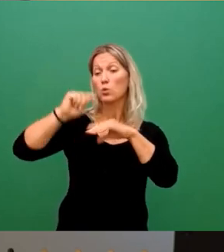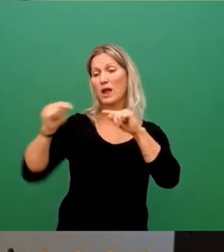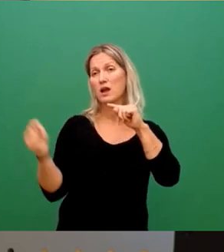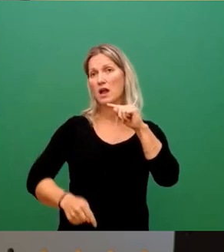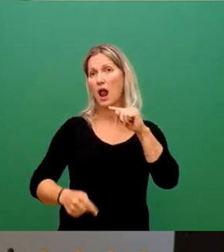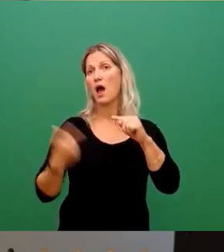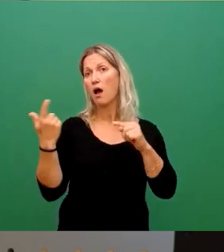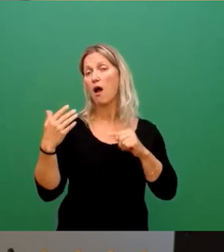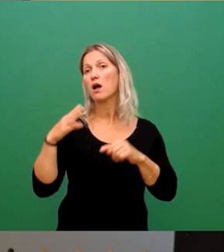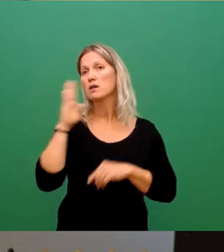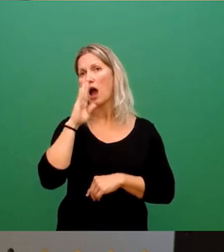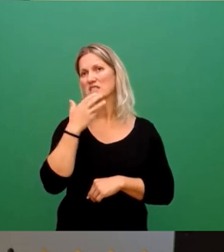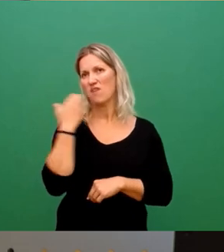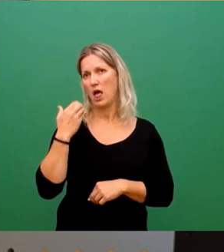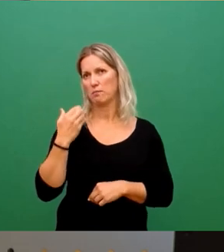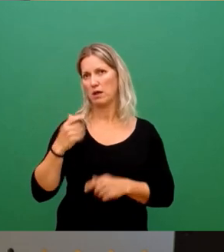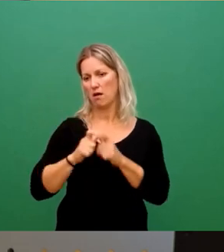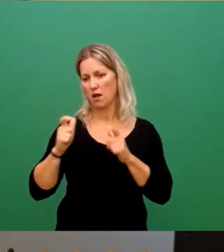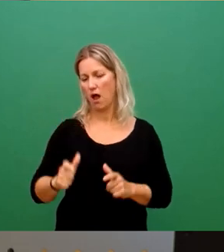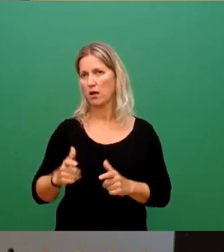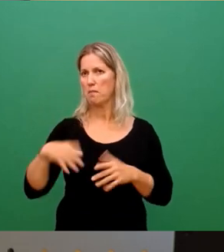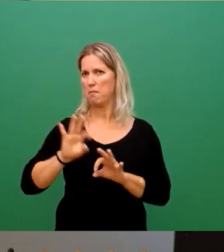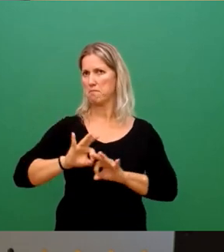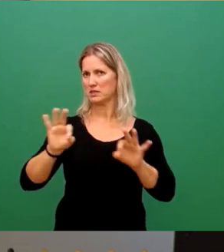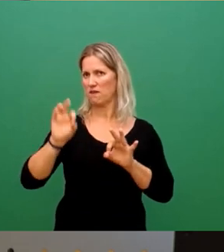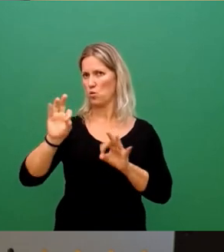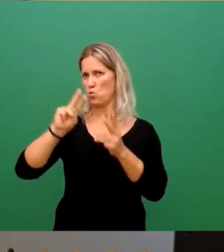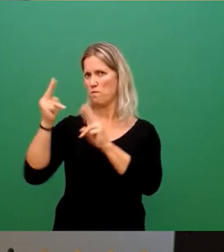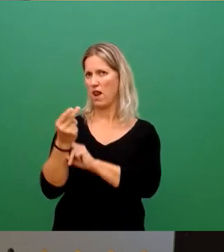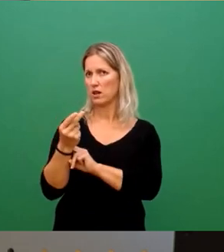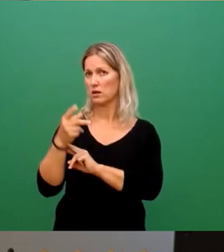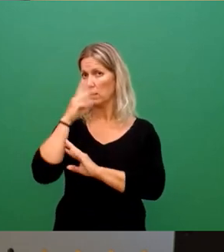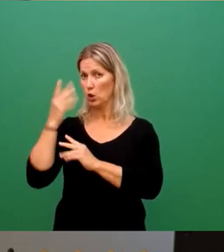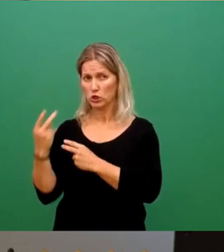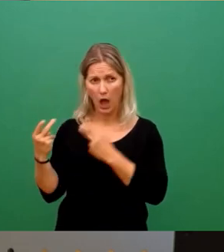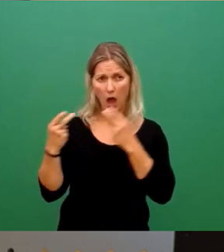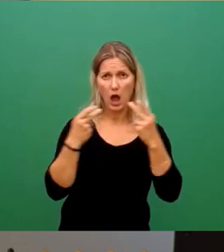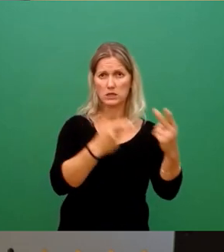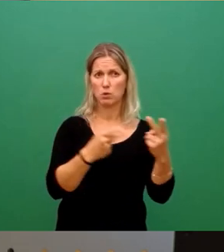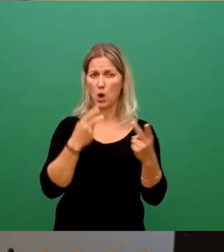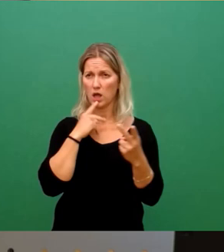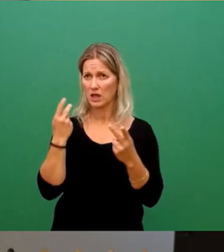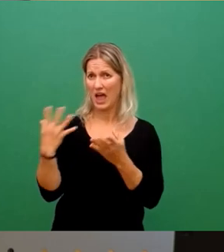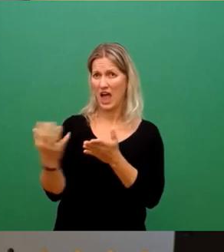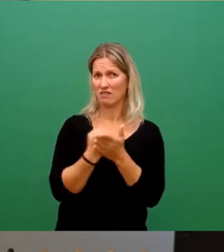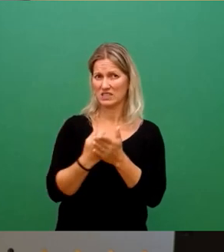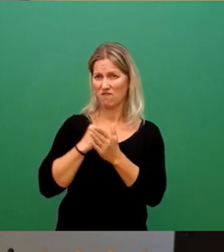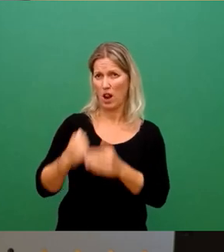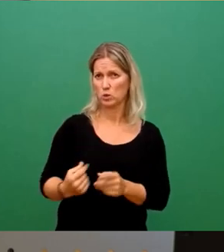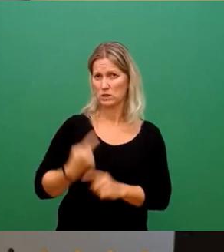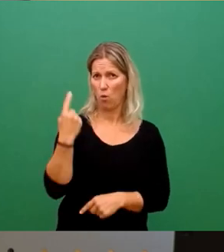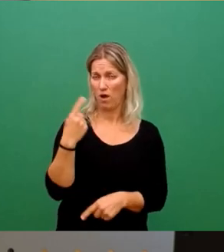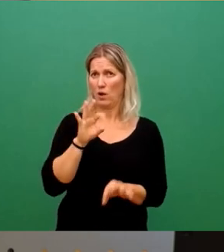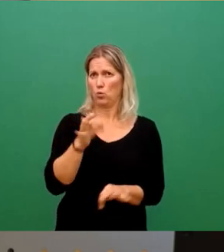eventuell nicht effizienter für die Umwelt als der Transport über lange Wege, über Effizienzverluste? Das ist eine gute Frage, aber das steht hier nicht zur